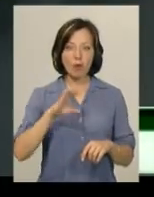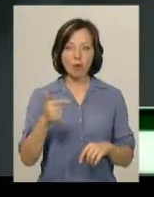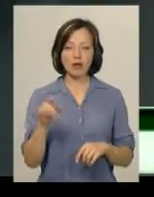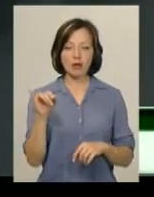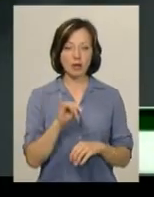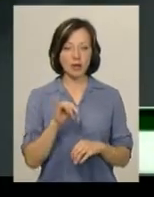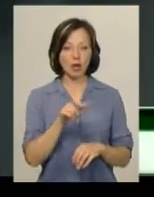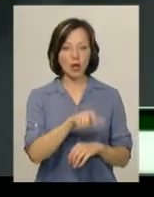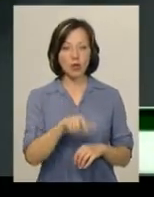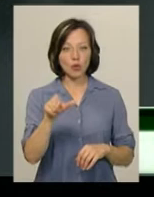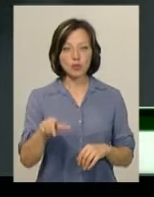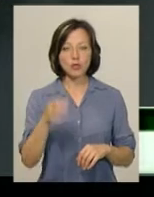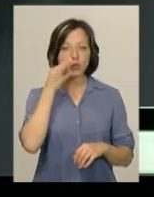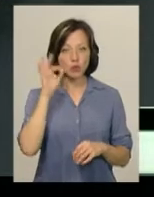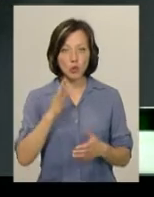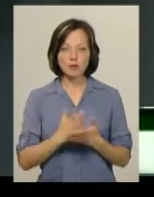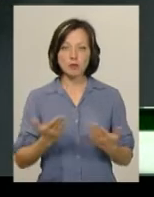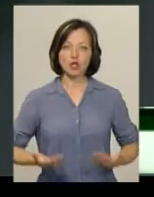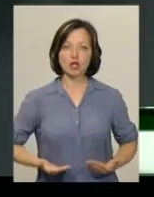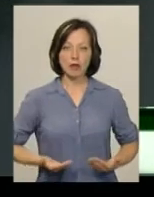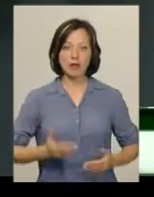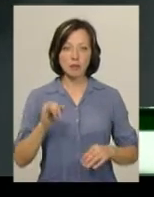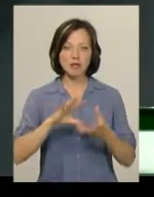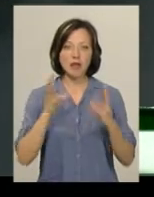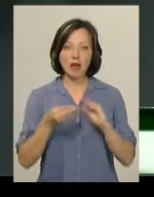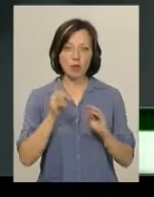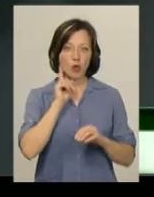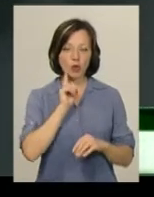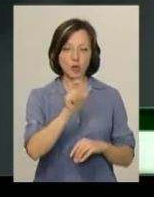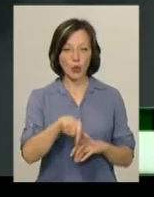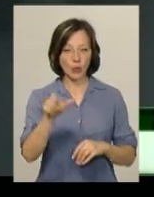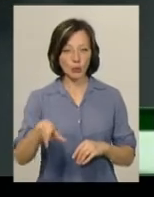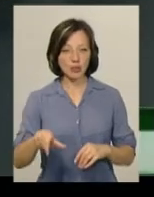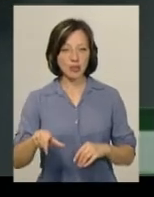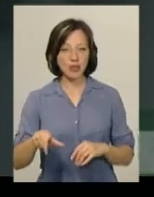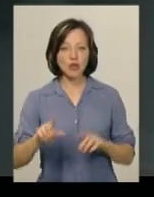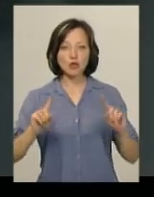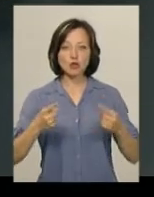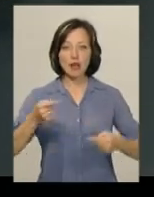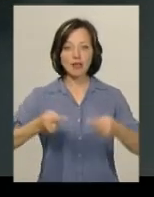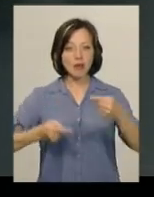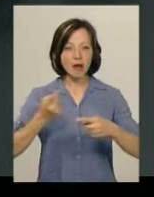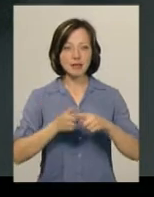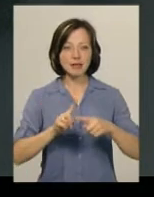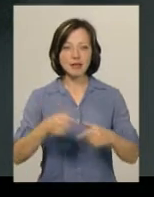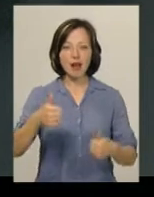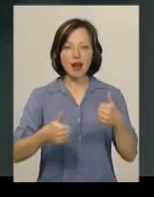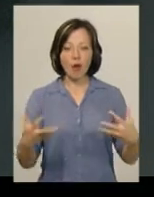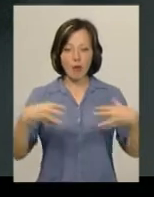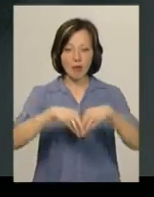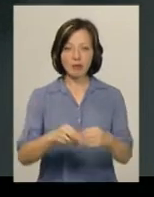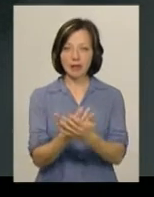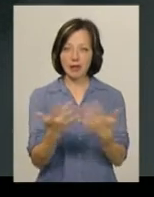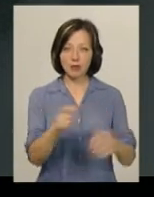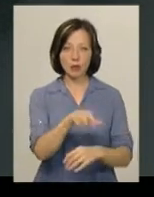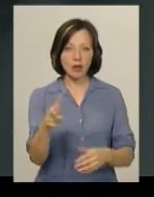люди з досвідом життєвим, і взагалі молоді люди. Тому що дебати – це гра, яка об'єднує різних людей,